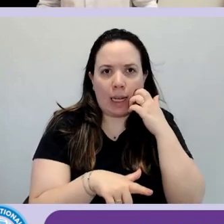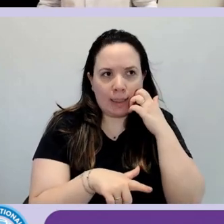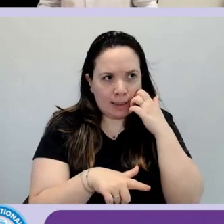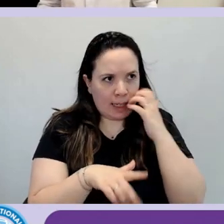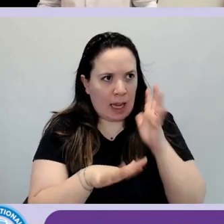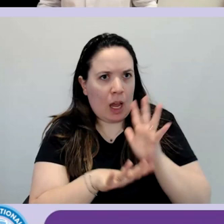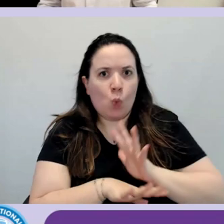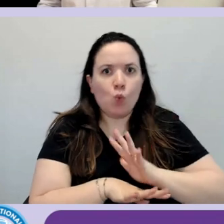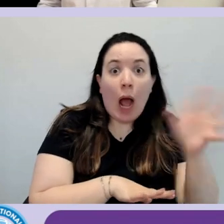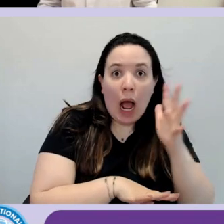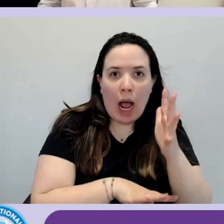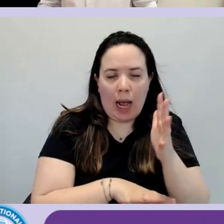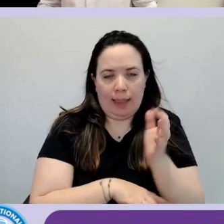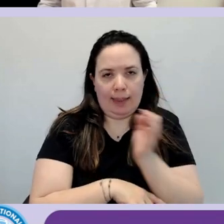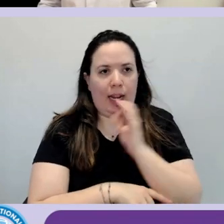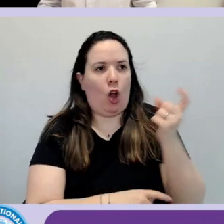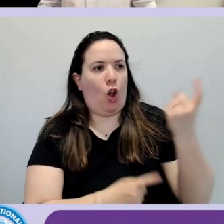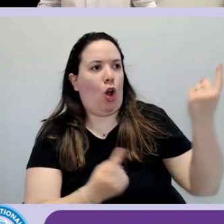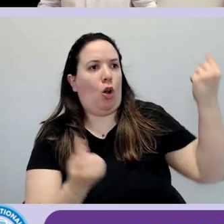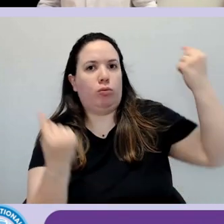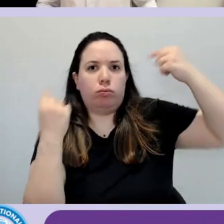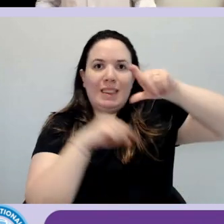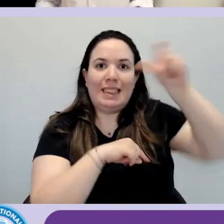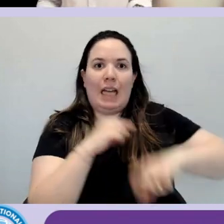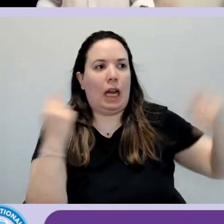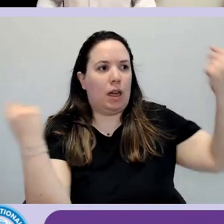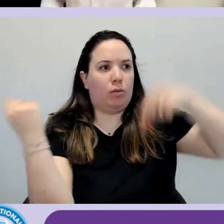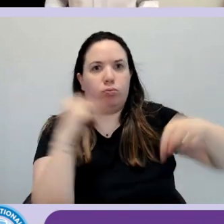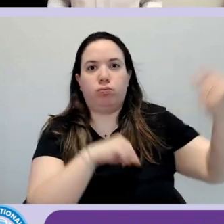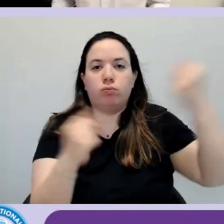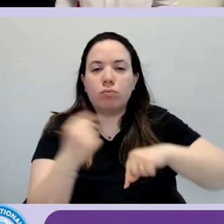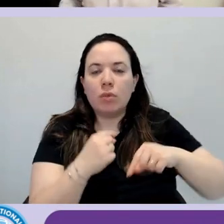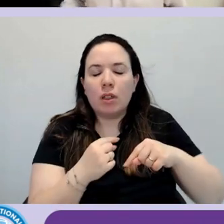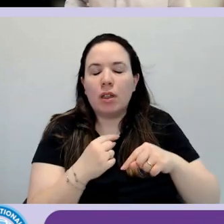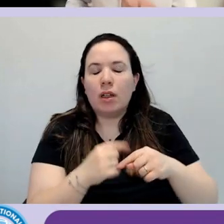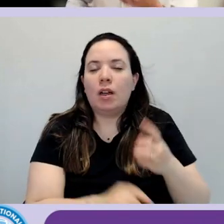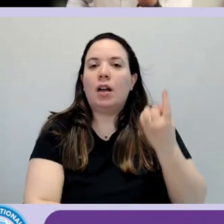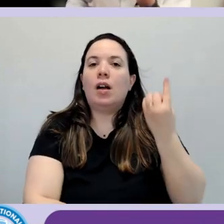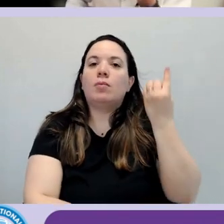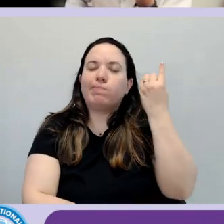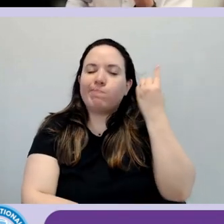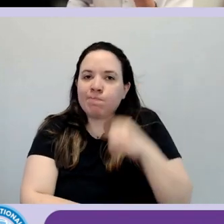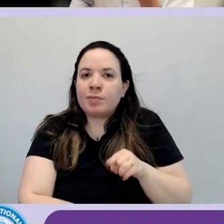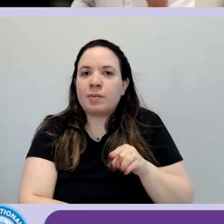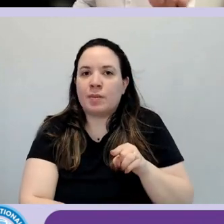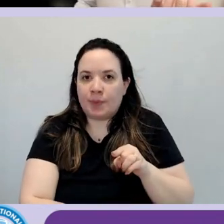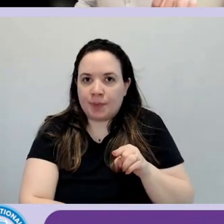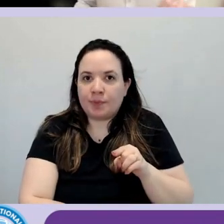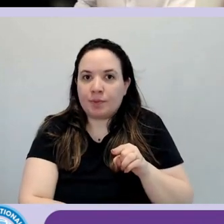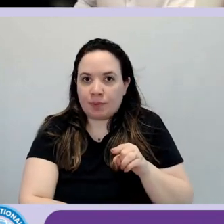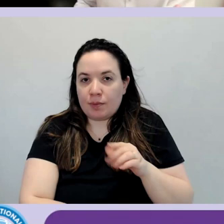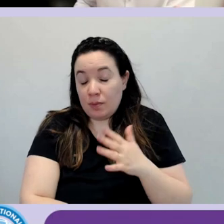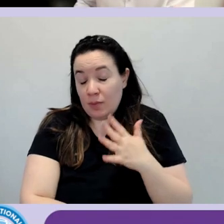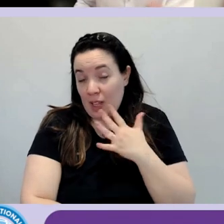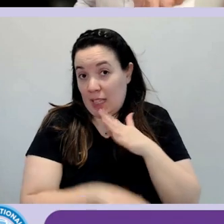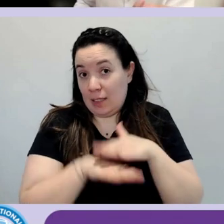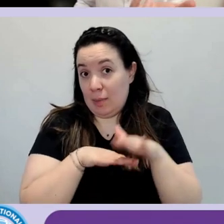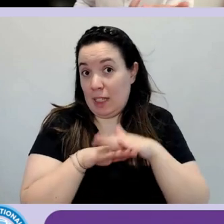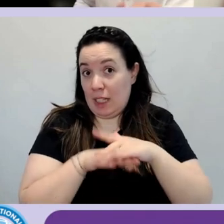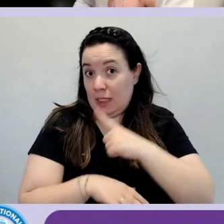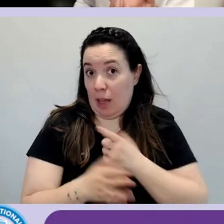cui è realizzato il sistema. E da questo punto di vista io vi posso portare la mia esperienza.